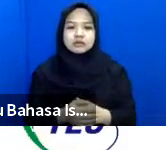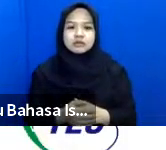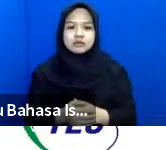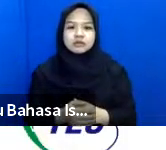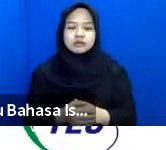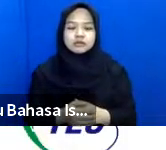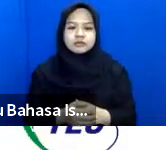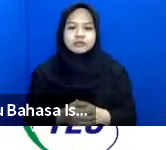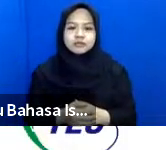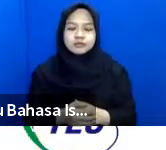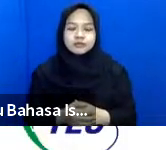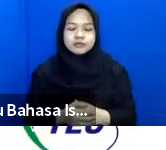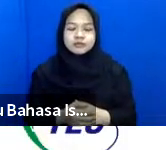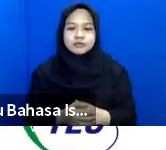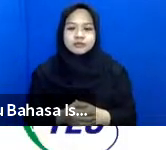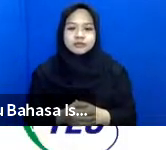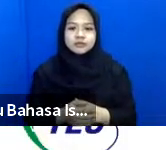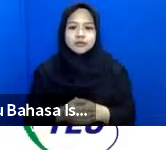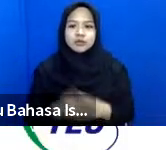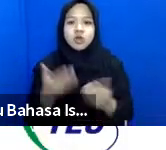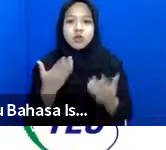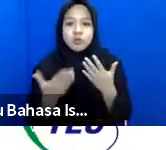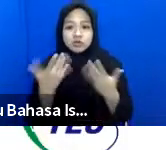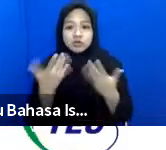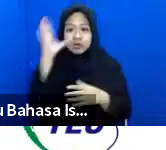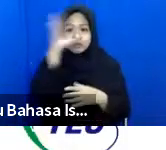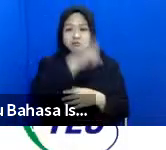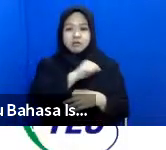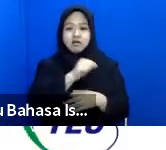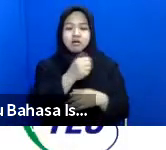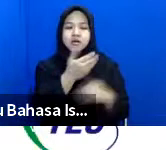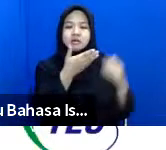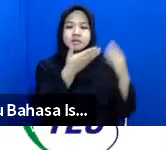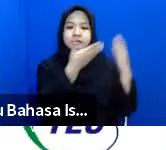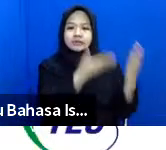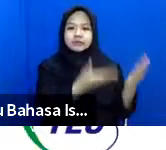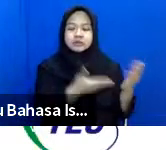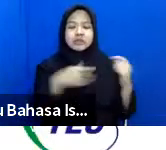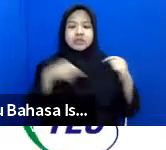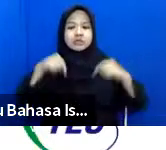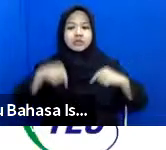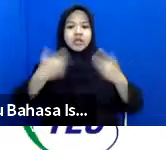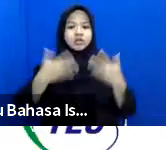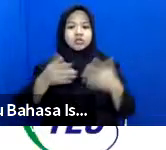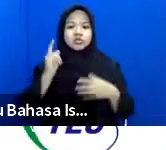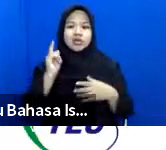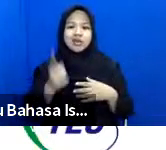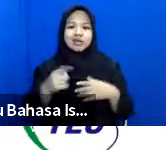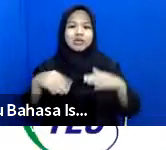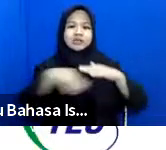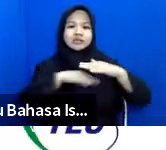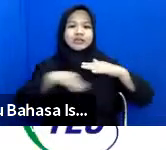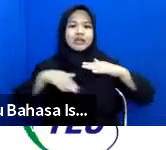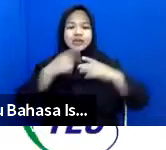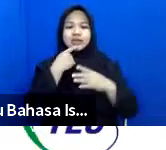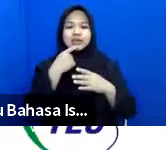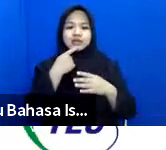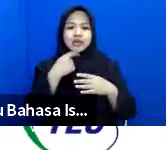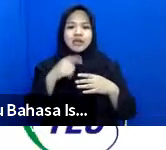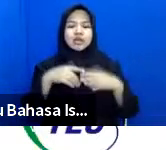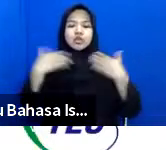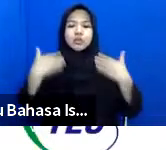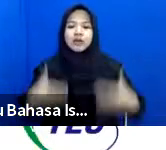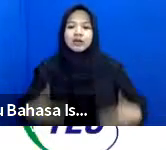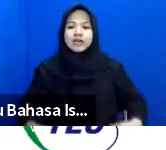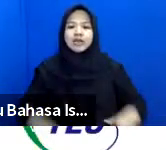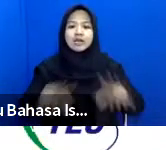jadi ibu bapak mungkin sudah banyak yang tahu bahwa sekarang sudah ada standar tentang humanitarian inclusion